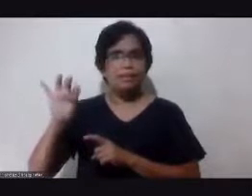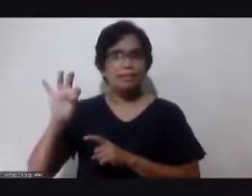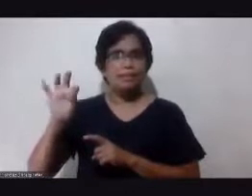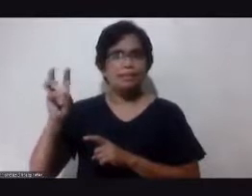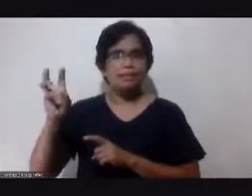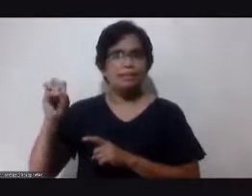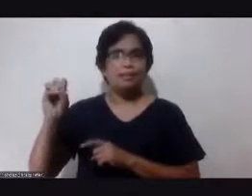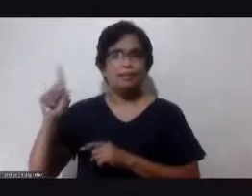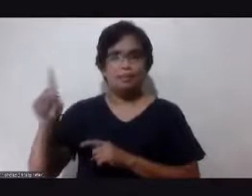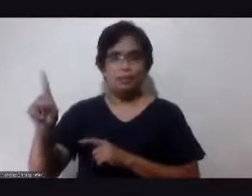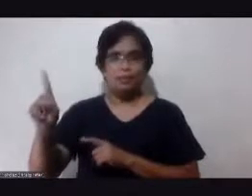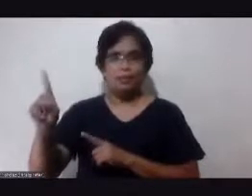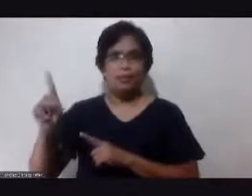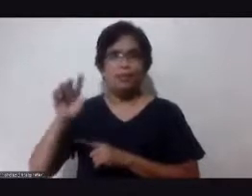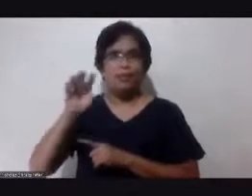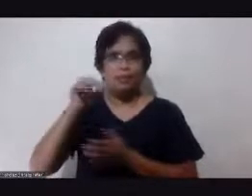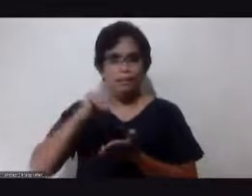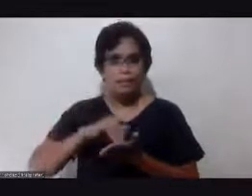0918-8989601.